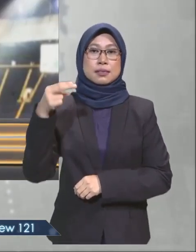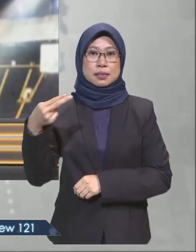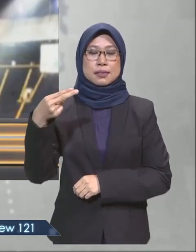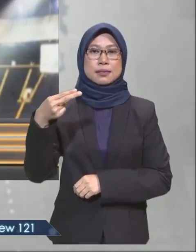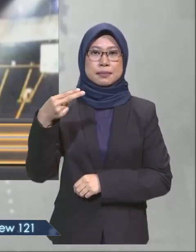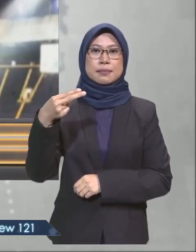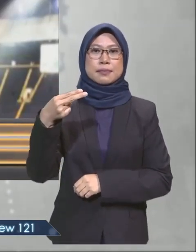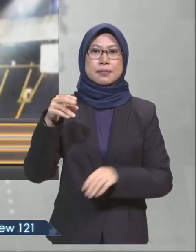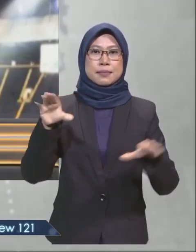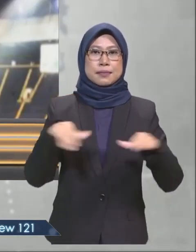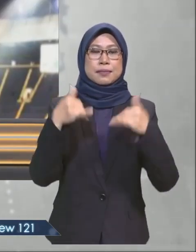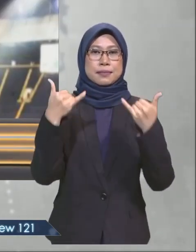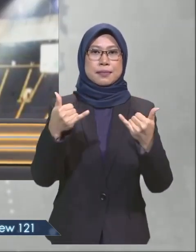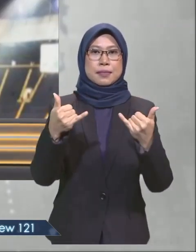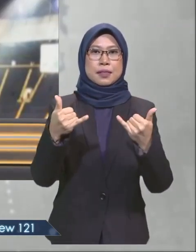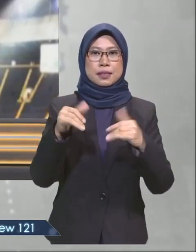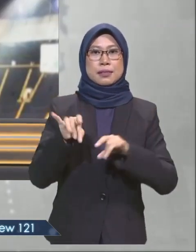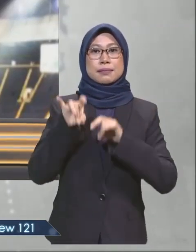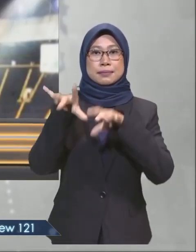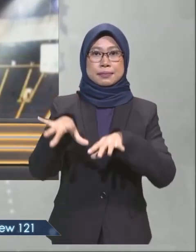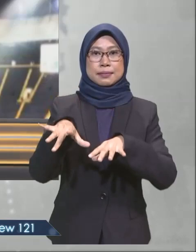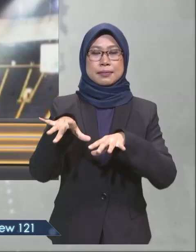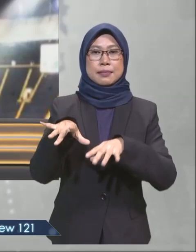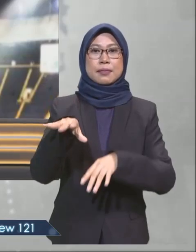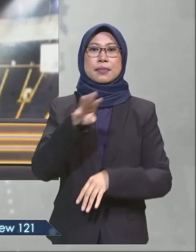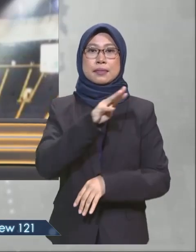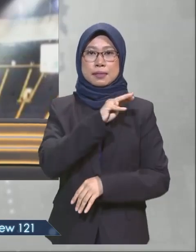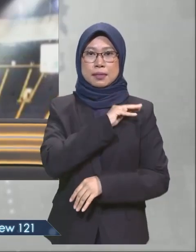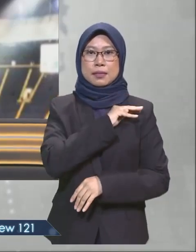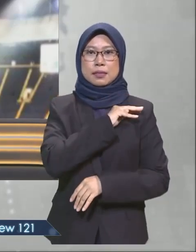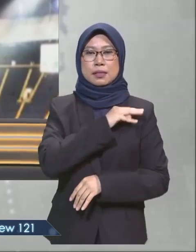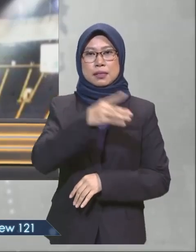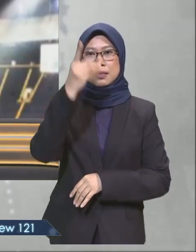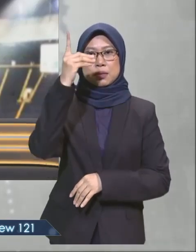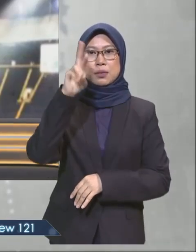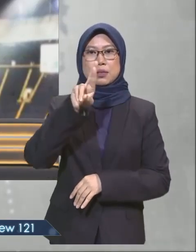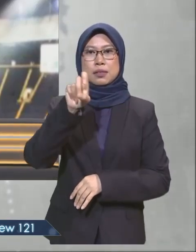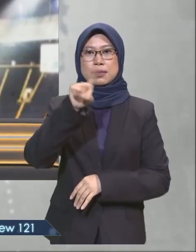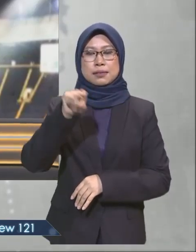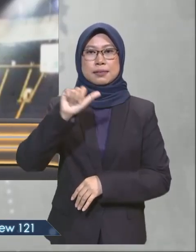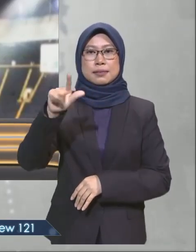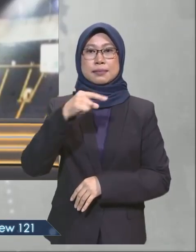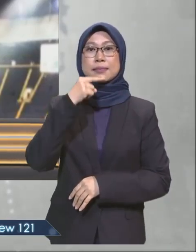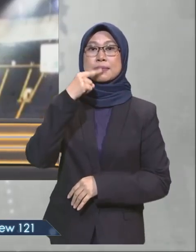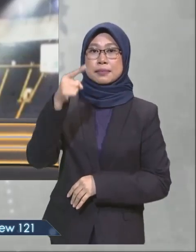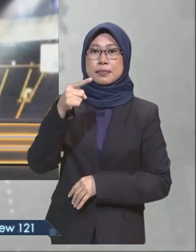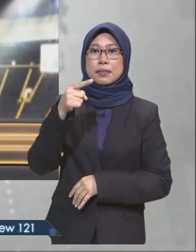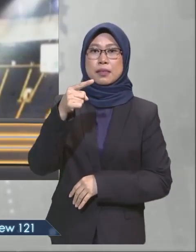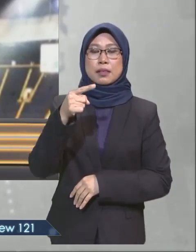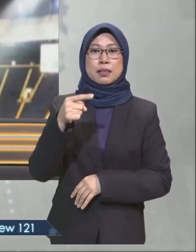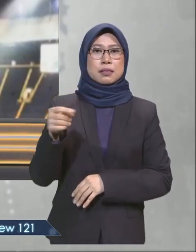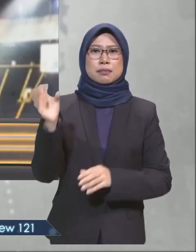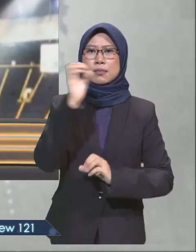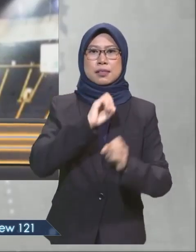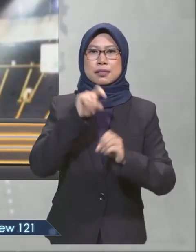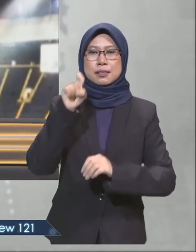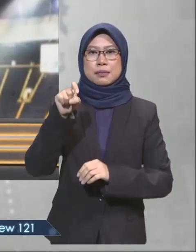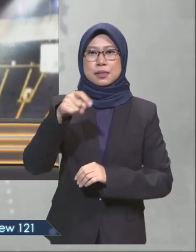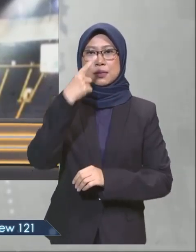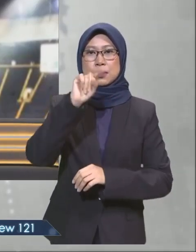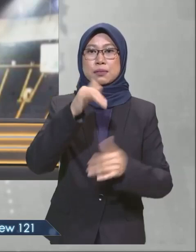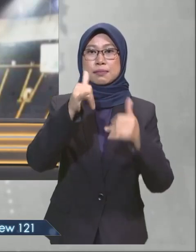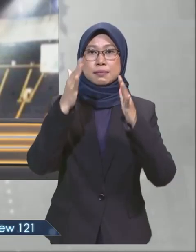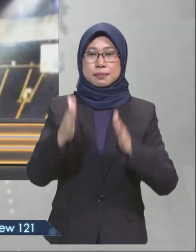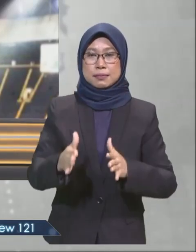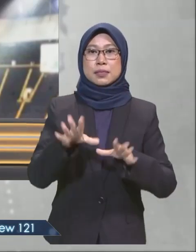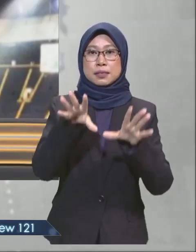Syahrum yang kini menjalani latihan di Melbourne, Australia. Menterinya Dato' Sri Rizal Marikan, Naina Marikan berkata, tiada keperluan buat kedua-dua atlet